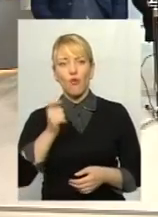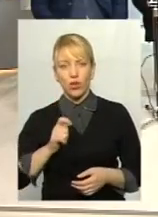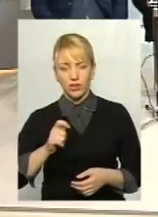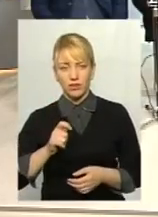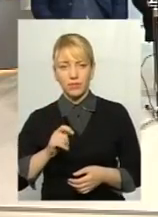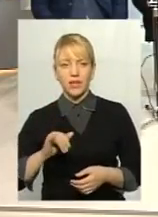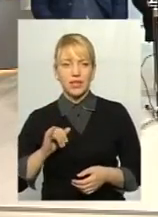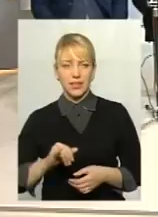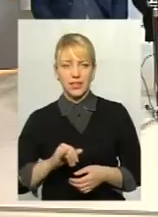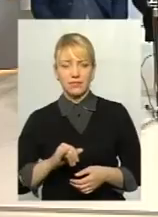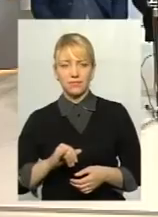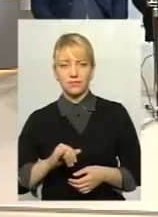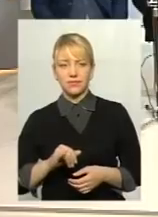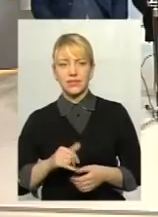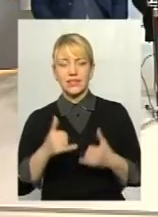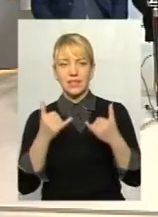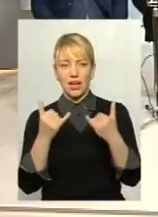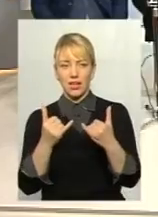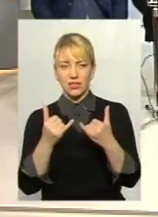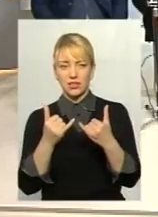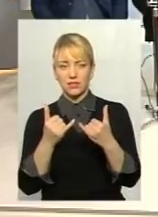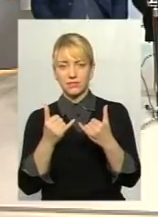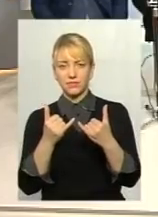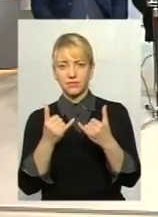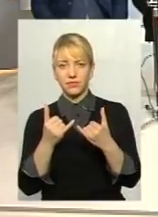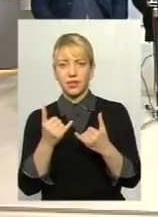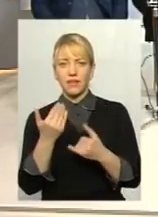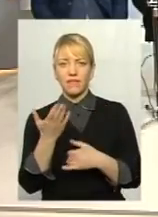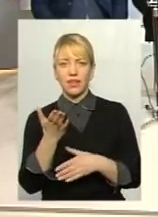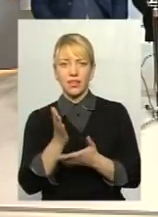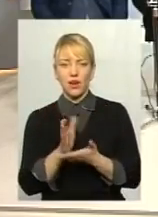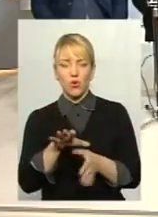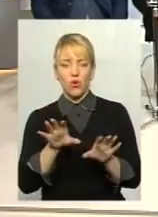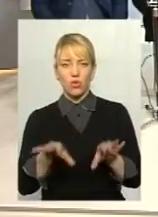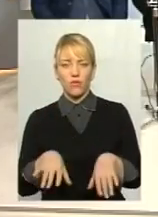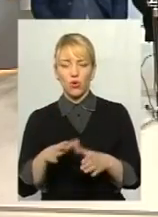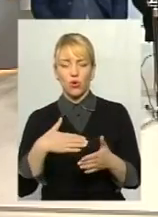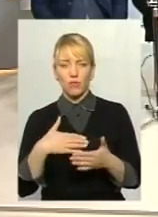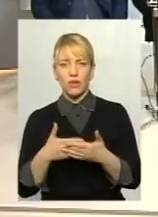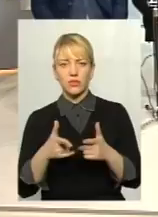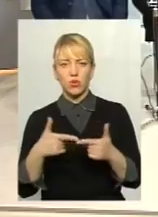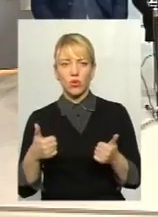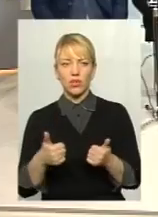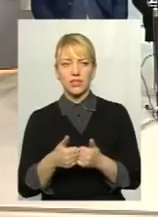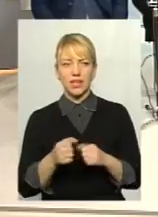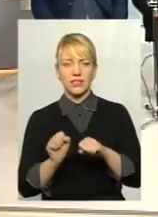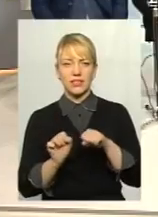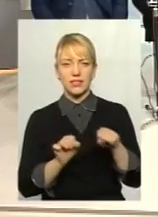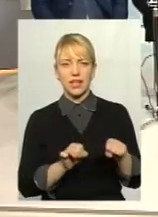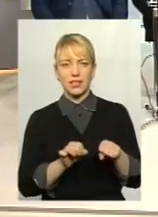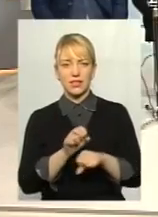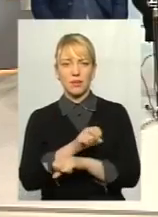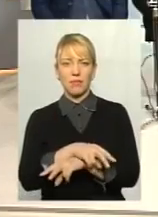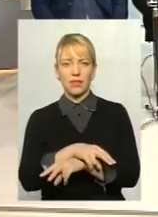і зараз ви є головою громадської організації захист рідної